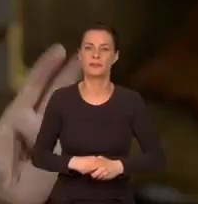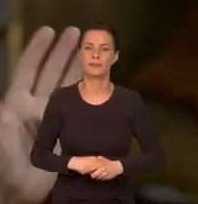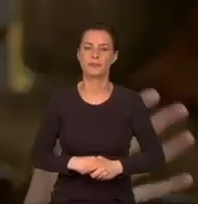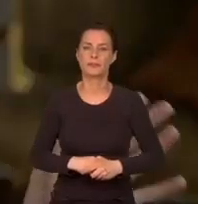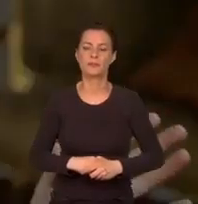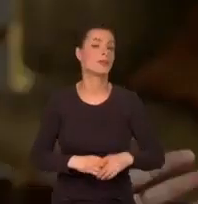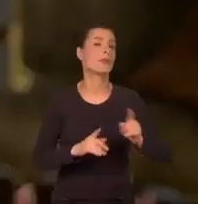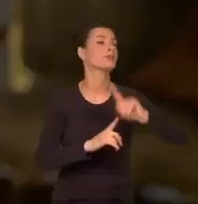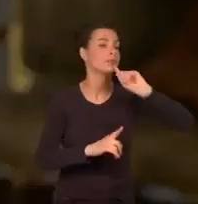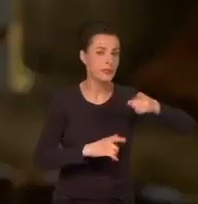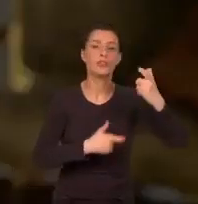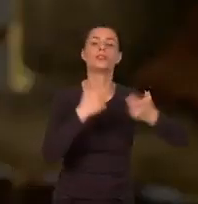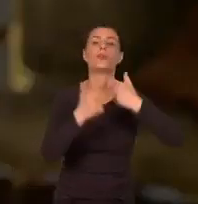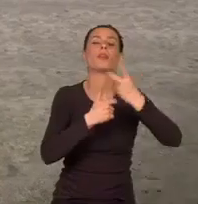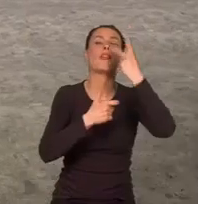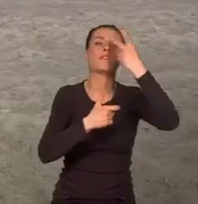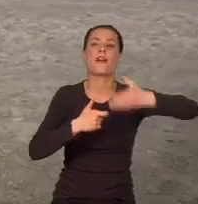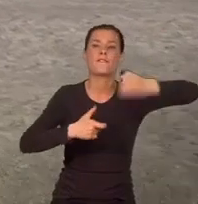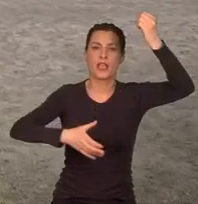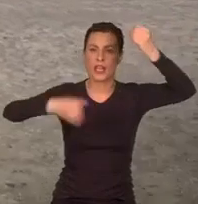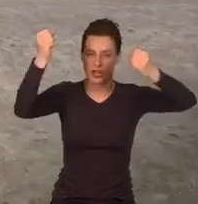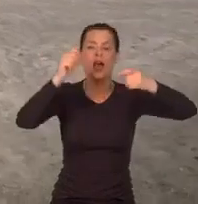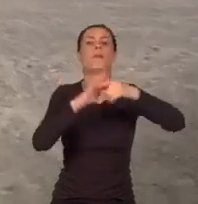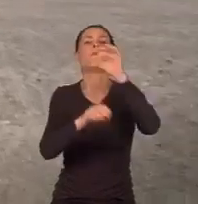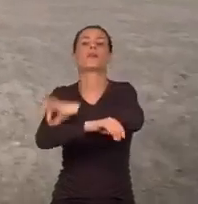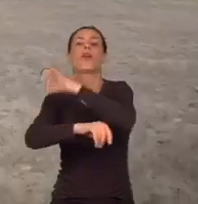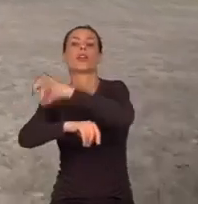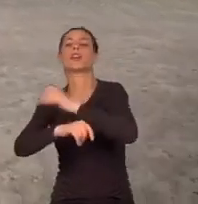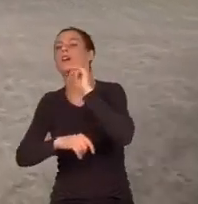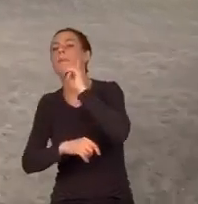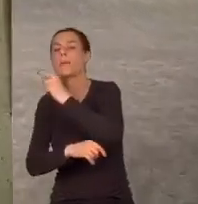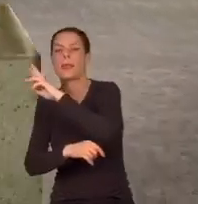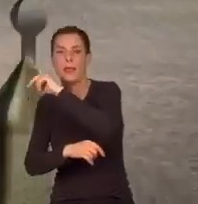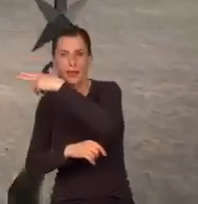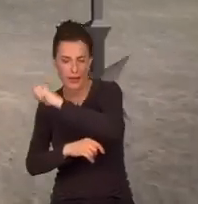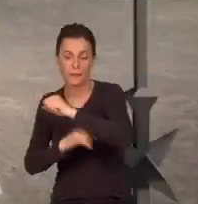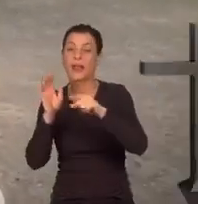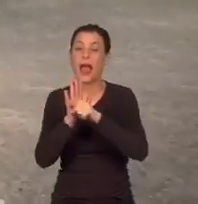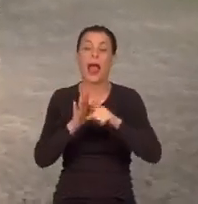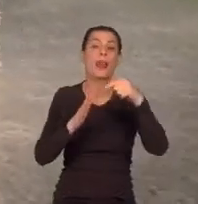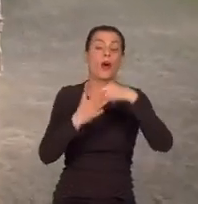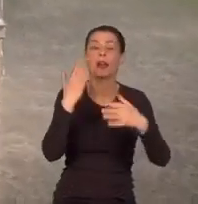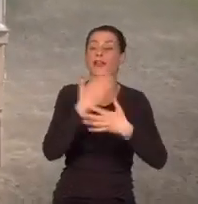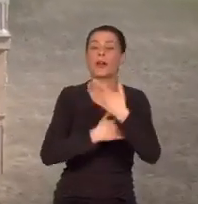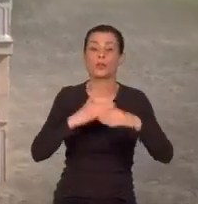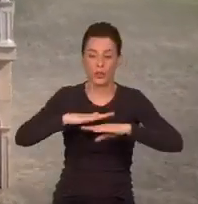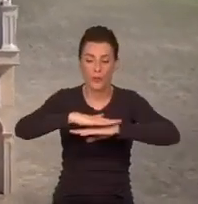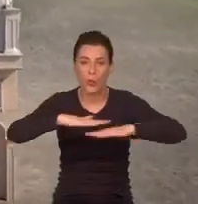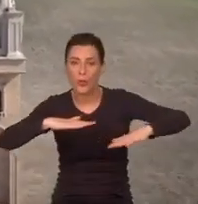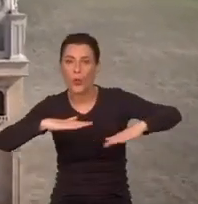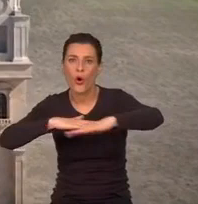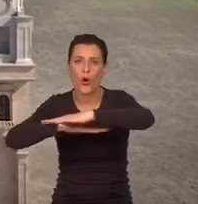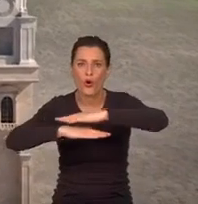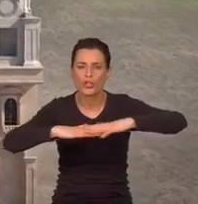Zlecono mu budowę dwóch wież fasady według projektu Maderna. Ale ponieważ podłoże, na którym stoi ta część budowy, jest dość